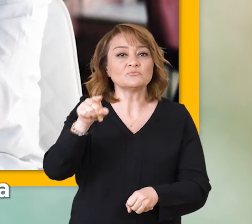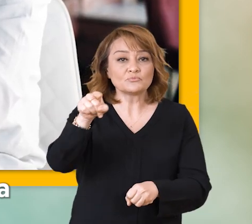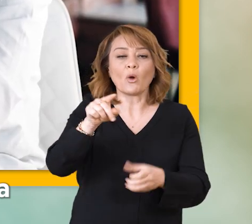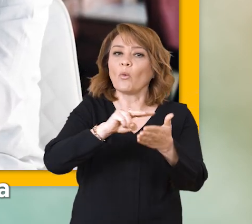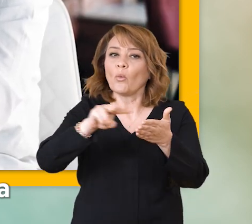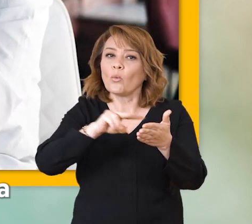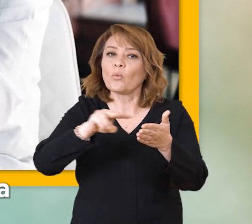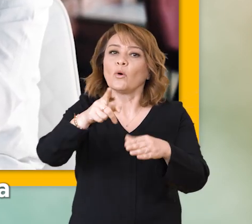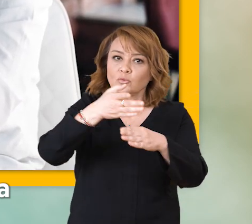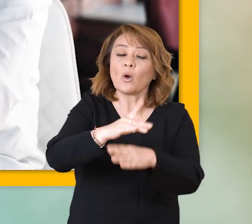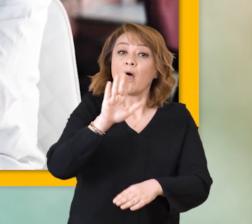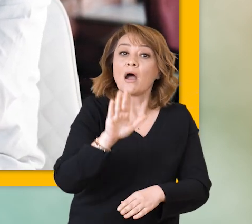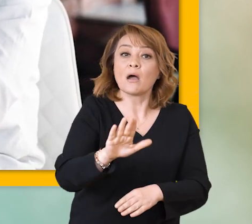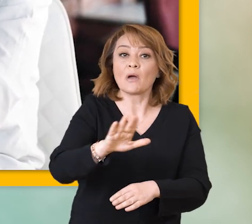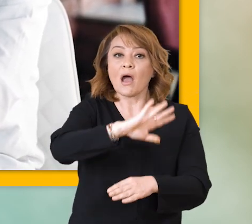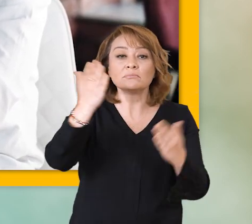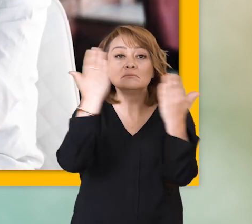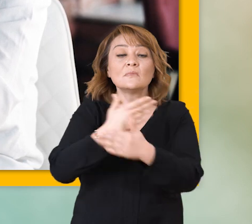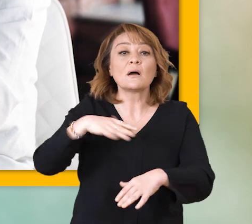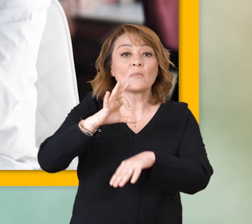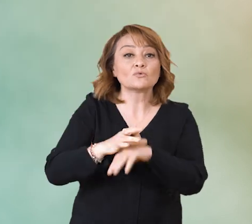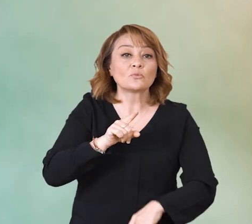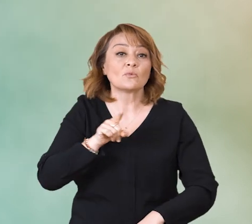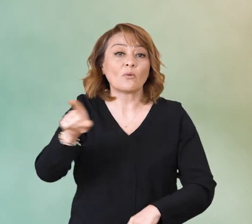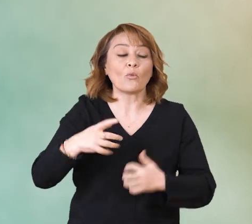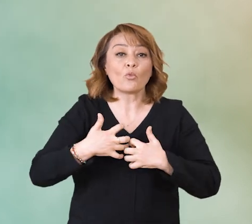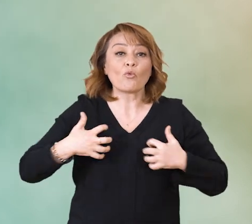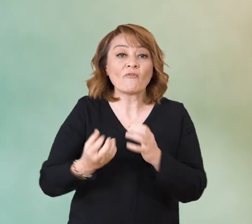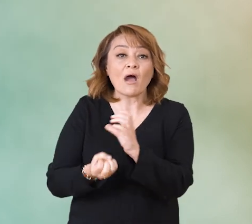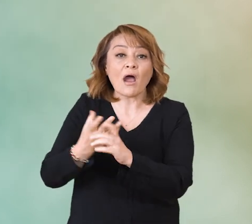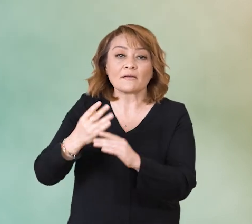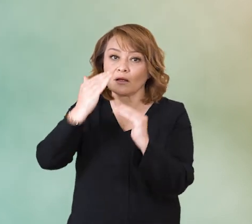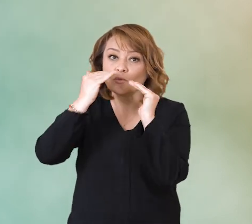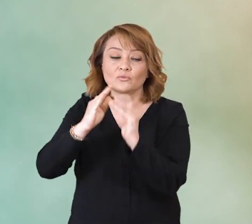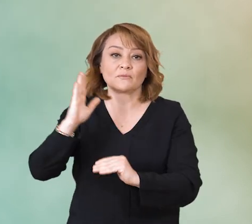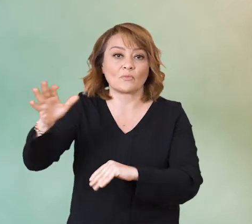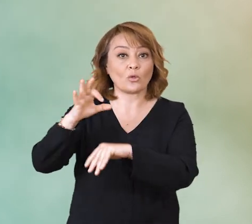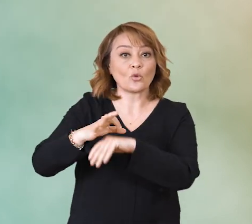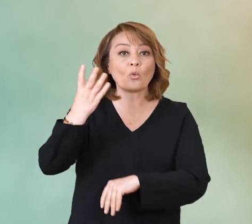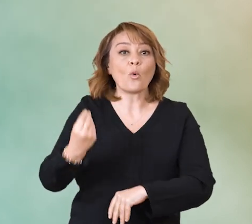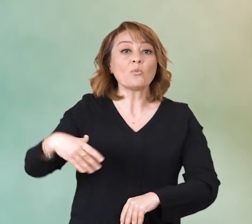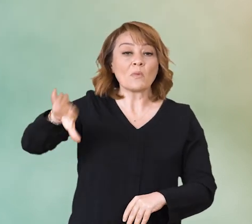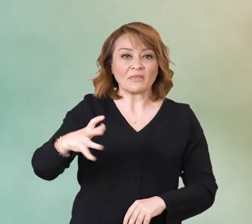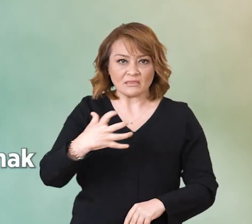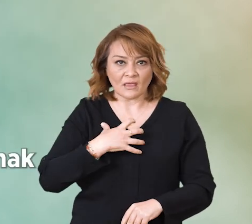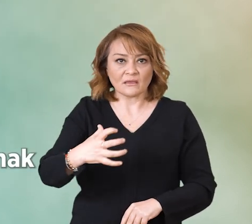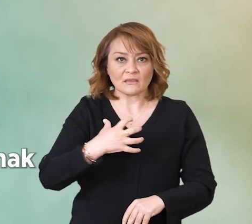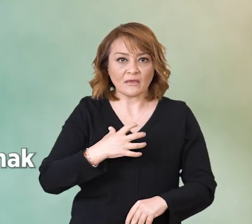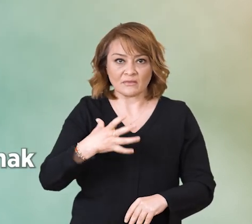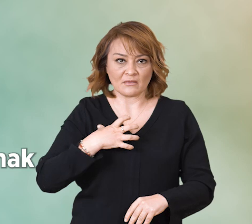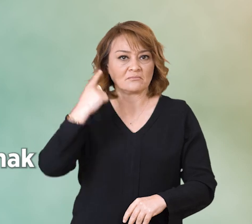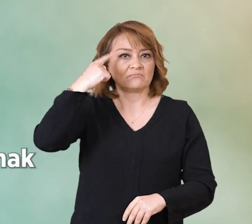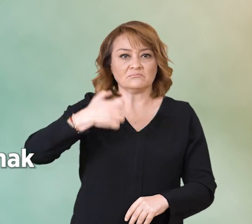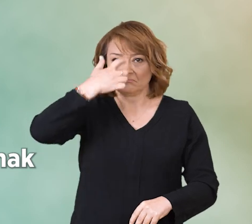nimetlerinden faydalanmak da sağlık okuryazarlığına giriyor. Bu anlamda güvenilir kaynaklardan yararlanmak çok doğru. Hekim